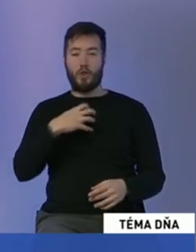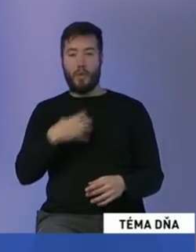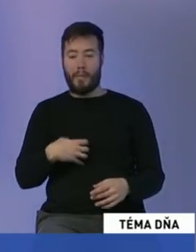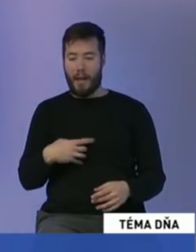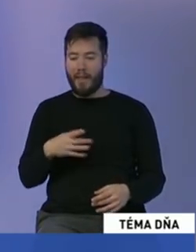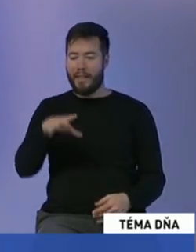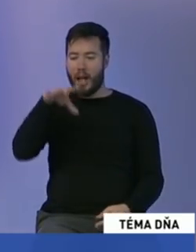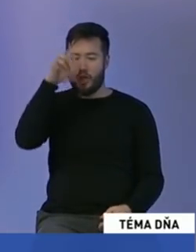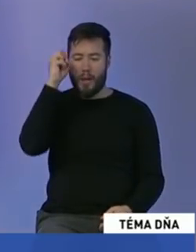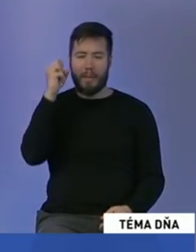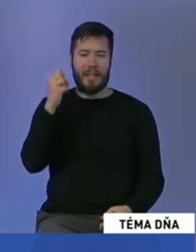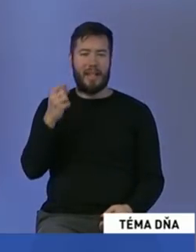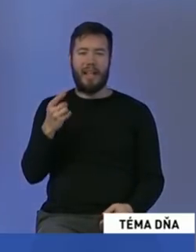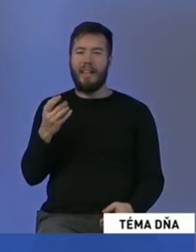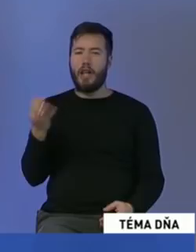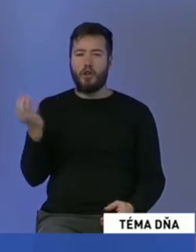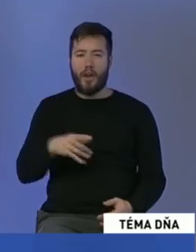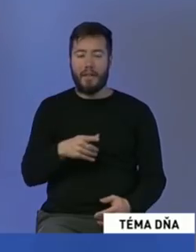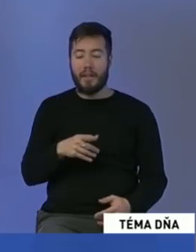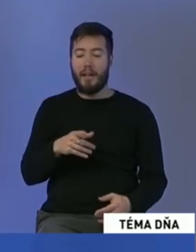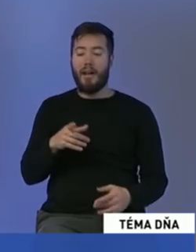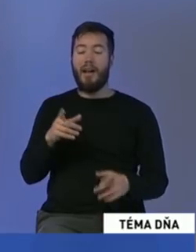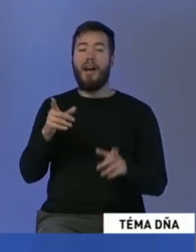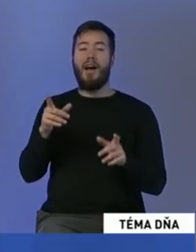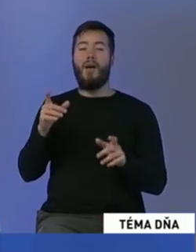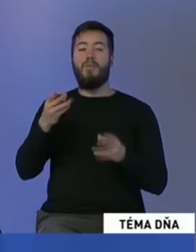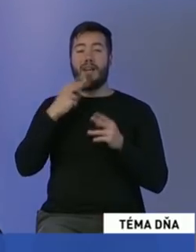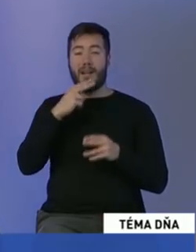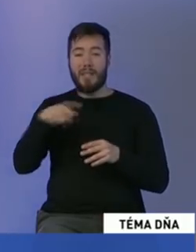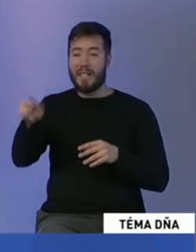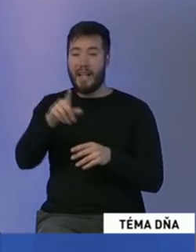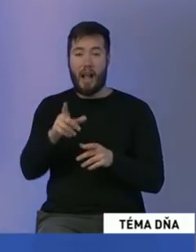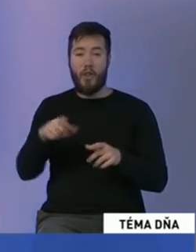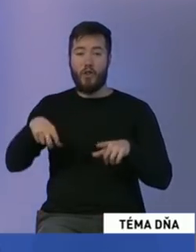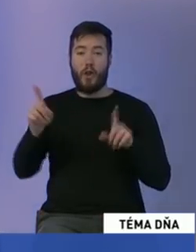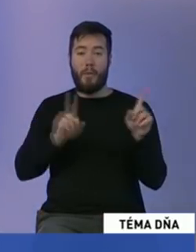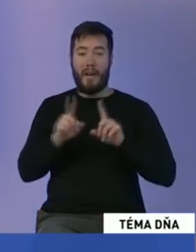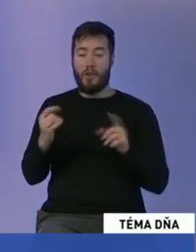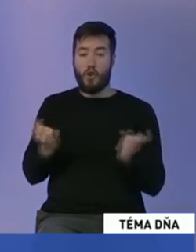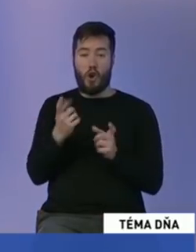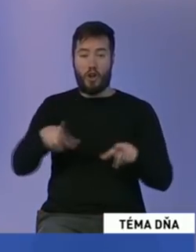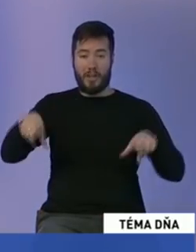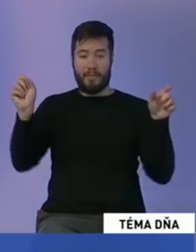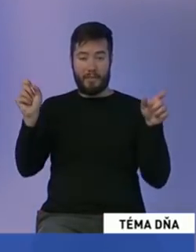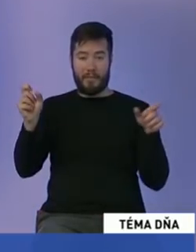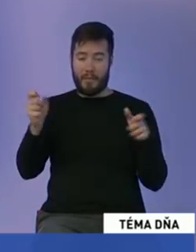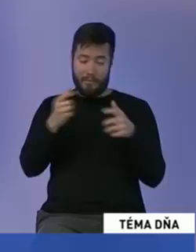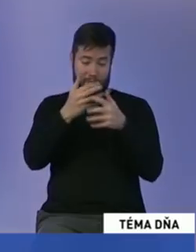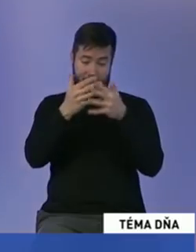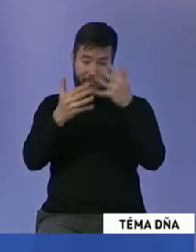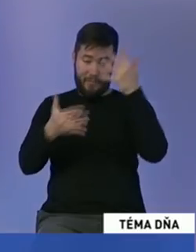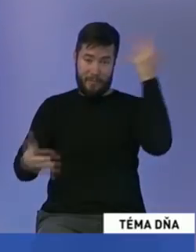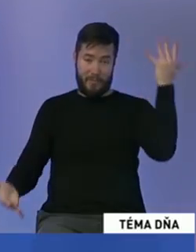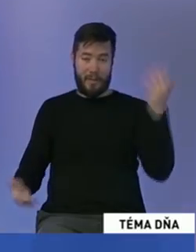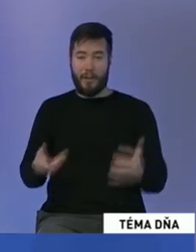takmer zabranili Bansko-Vystričanom, aby mali autobusovú dopravu. A takto môžeme ísť ďalej a ďalej. Čiže to je presne to, tá